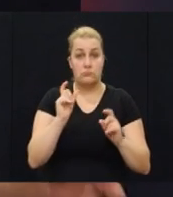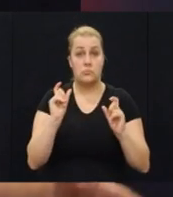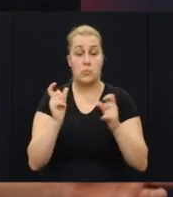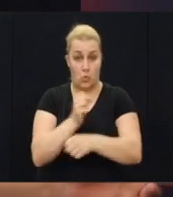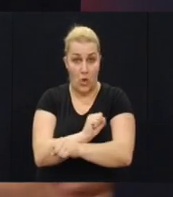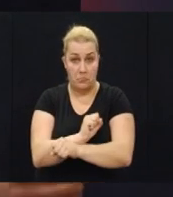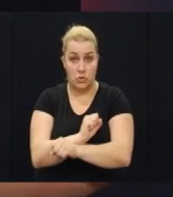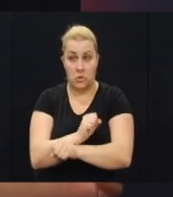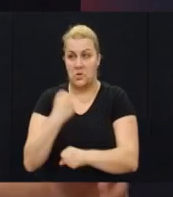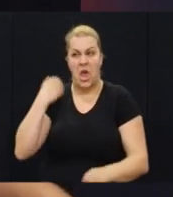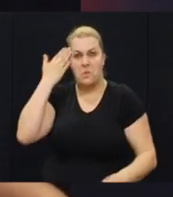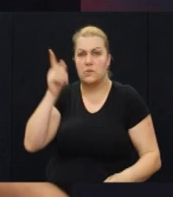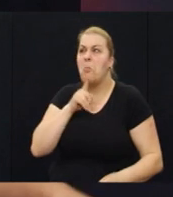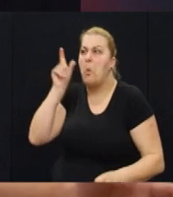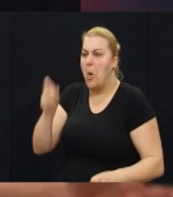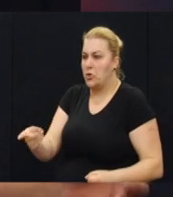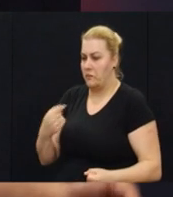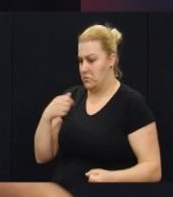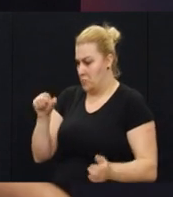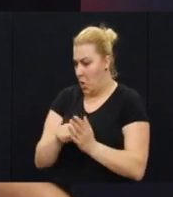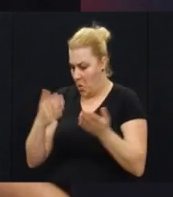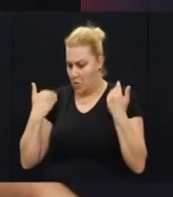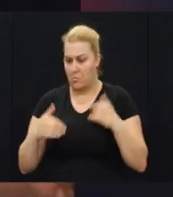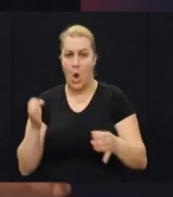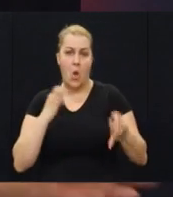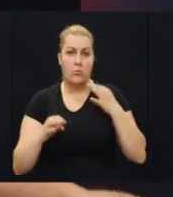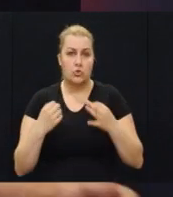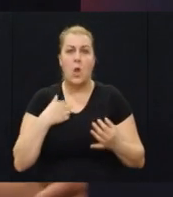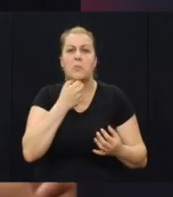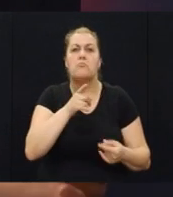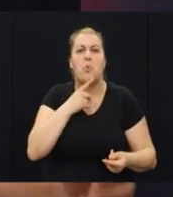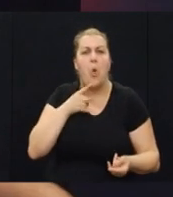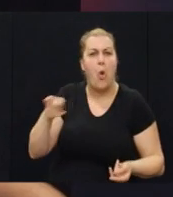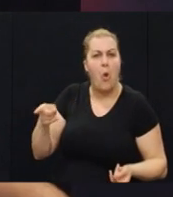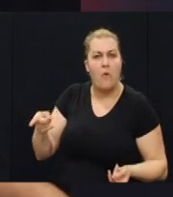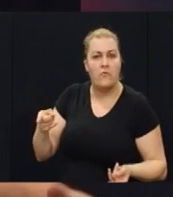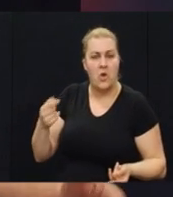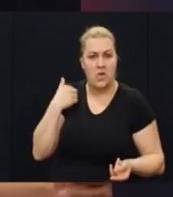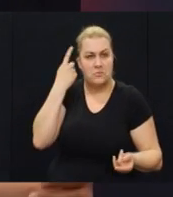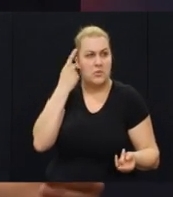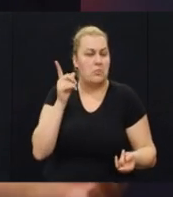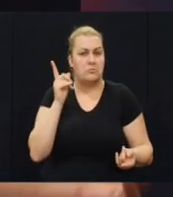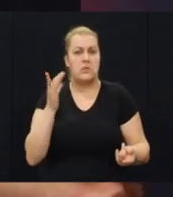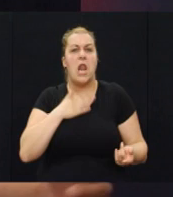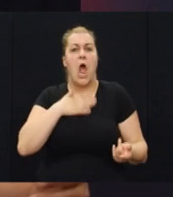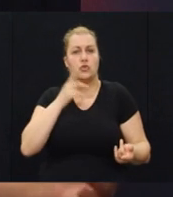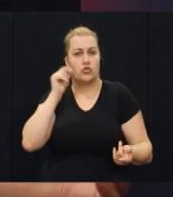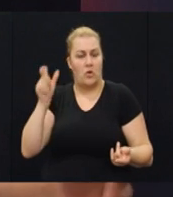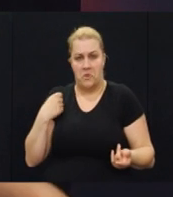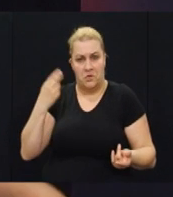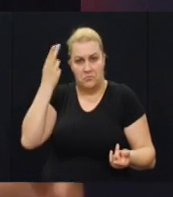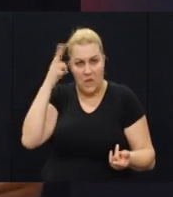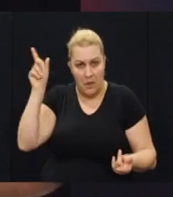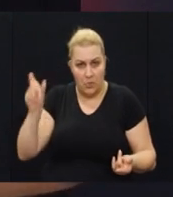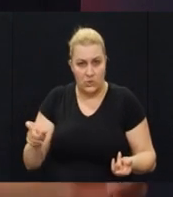Znači, ja dolazim, vidim čovjeka obučen normalno, našli su oko njega i pitan ko je ovo. Misli sam čak da je jedan od naših, nisam ga